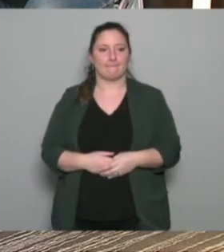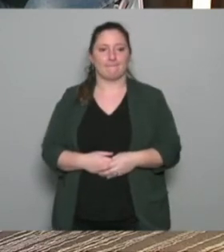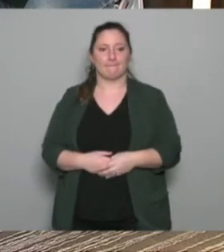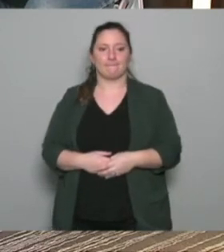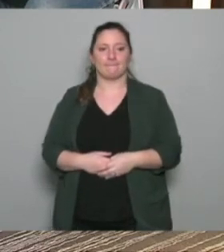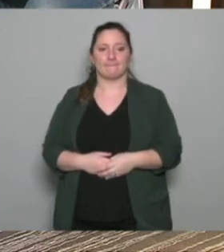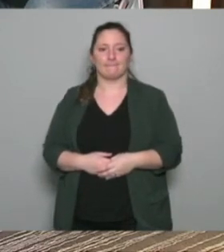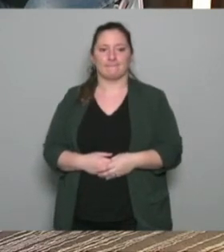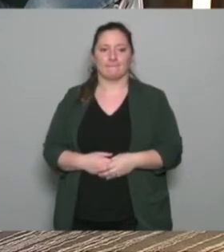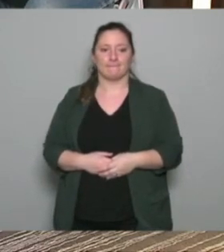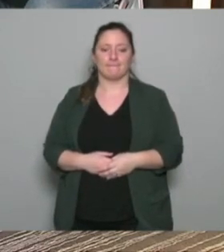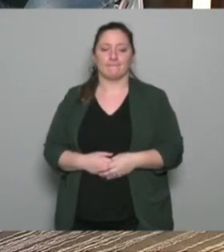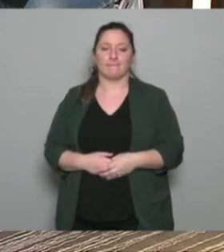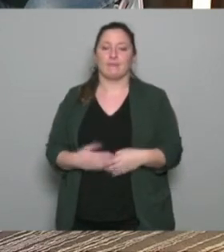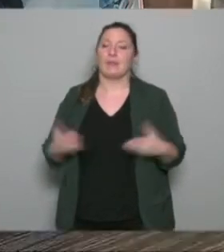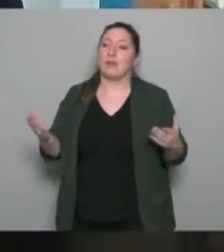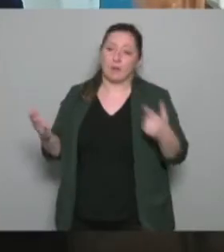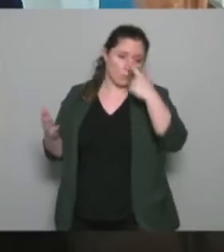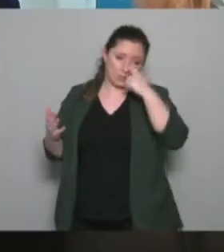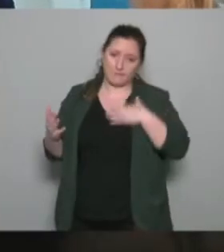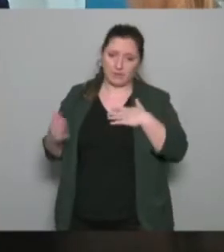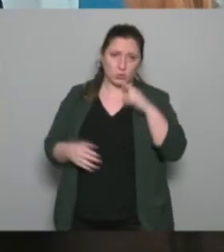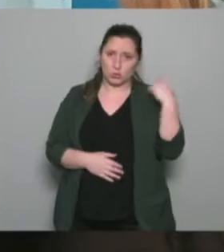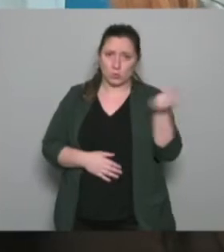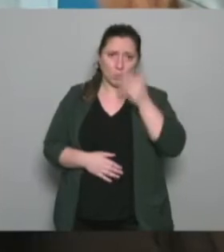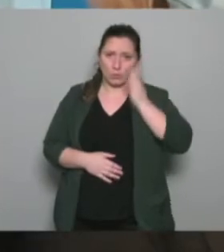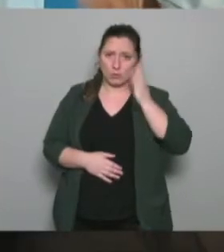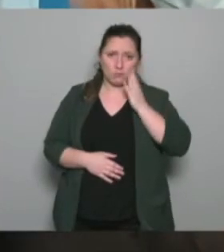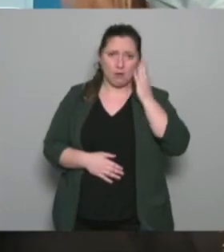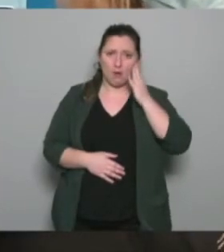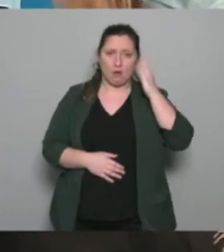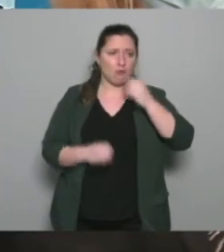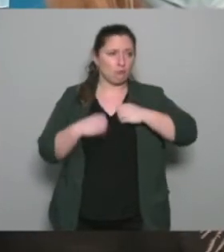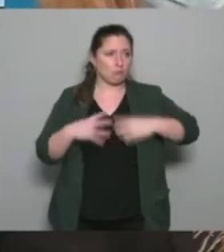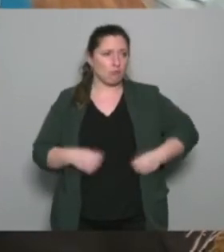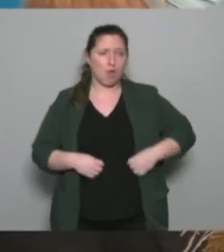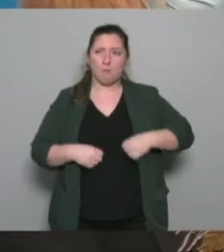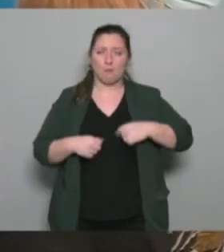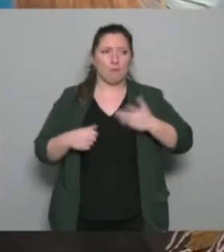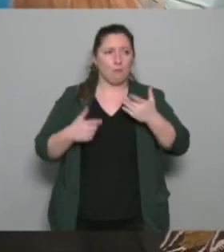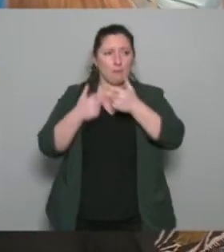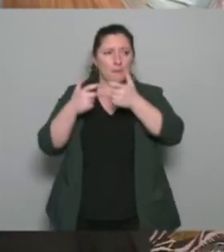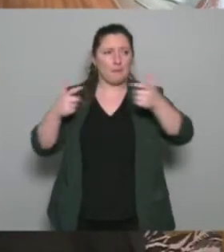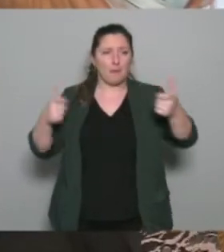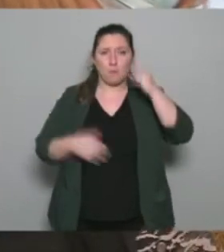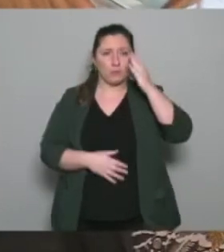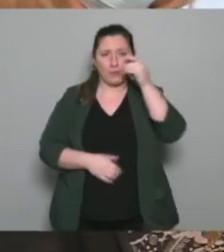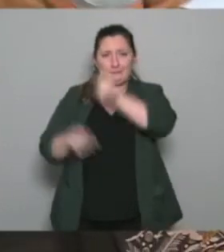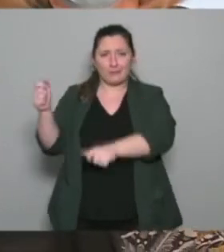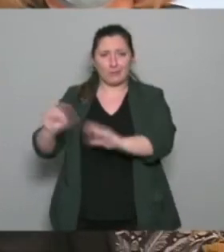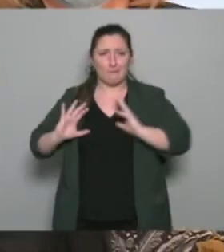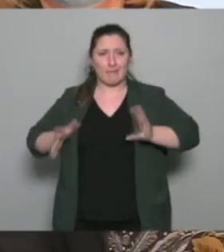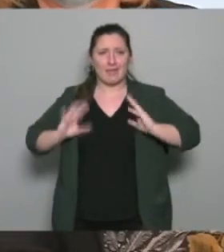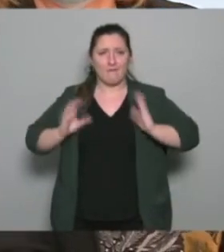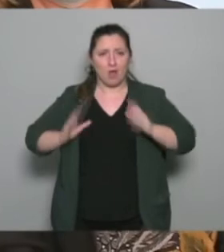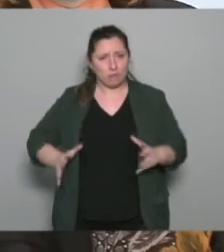je crois qu'on a besoin dans tous nos clubs quelles que soient les disciplines des bénévoles qui permettent le bon fonctionnement du club